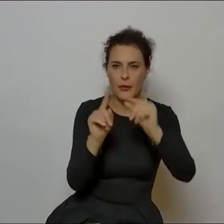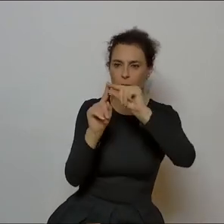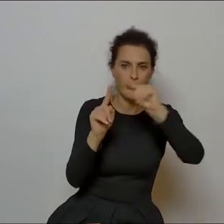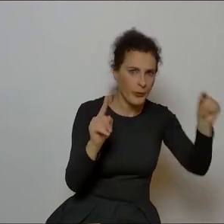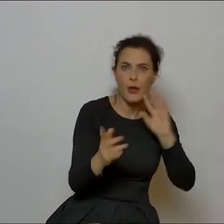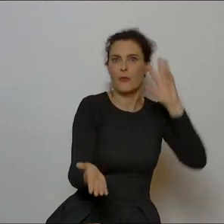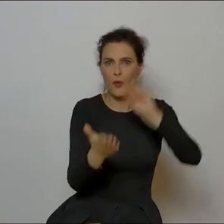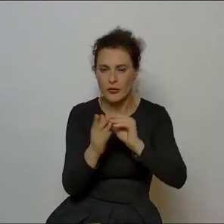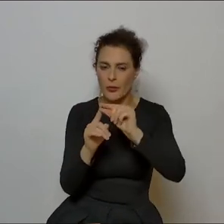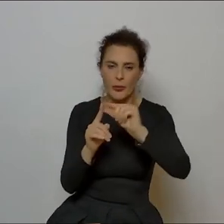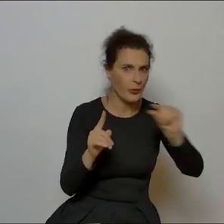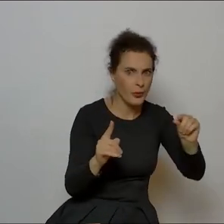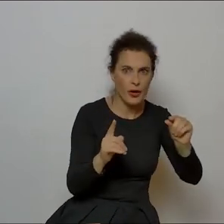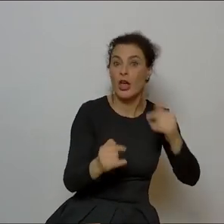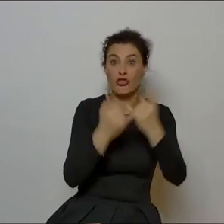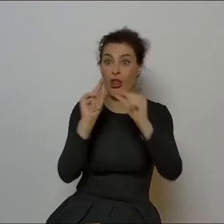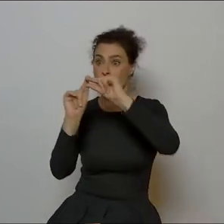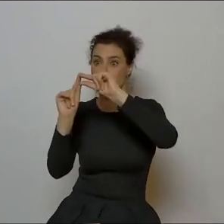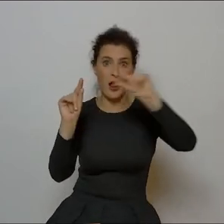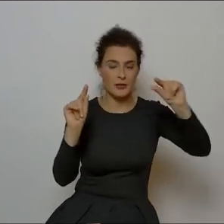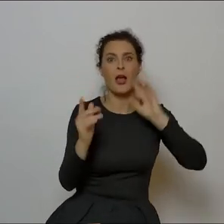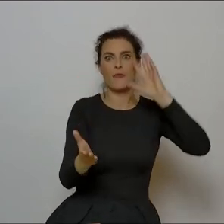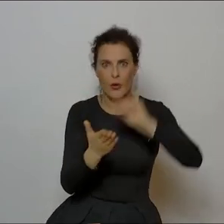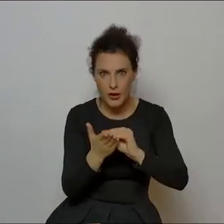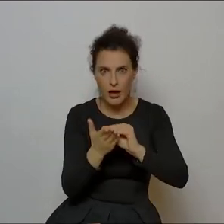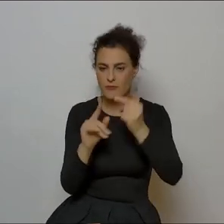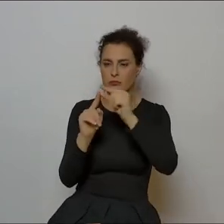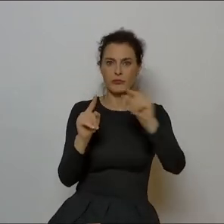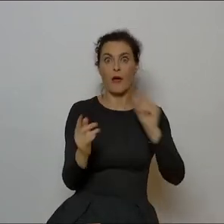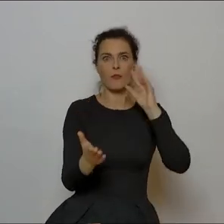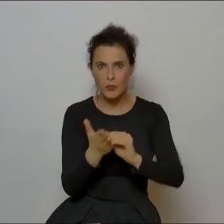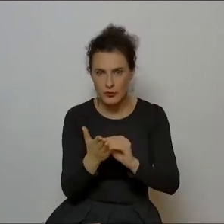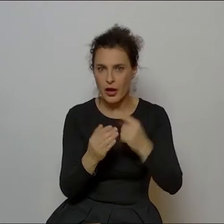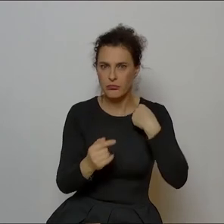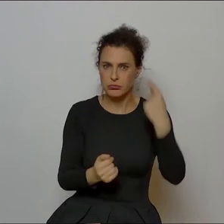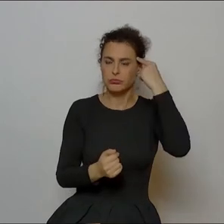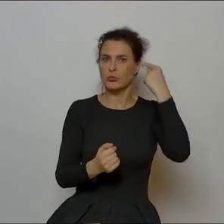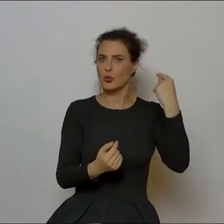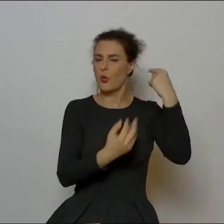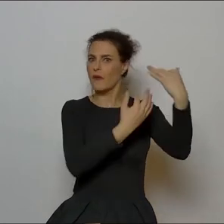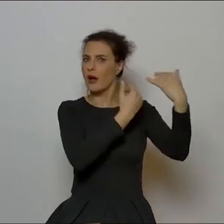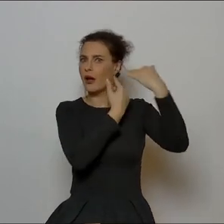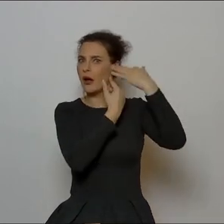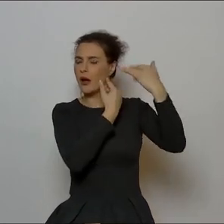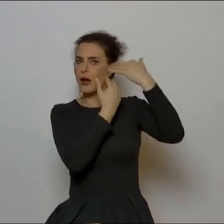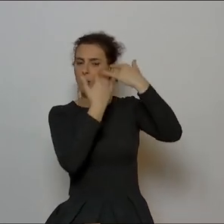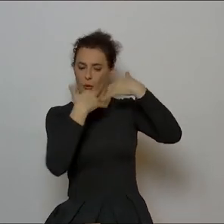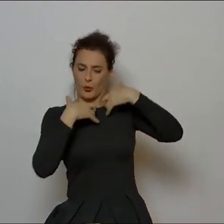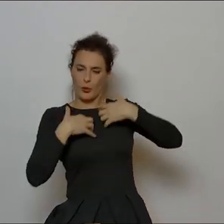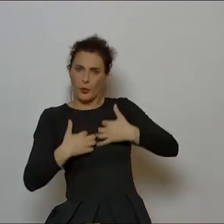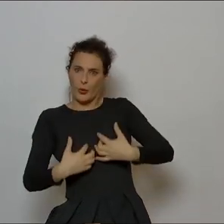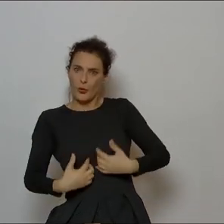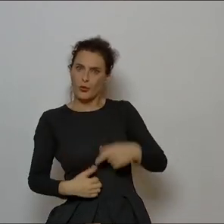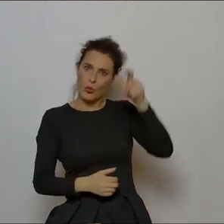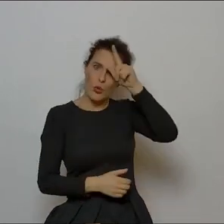jeśli ja powtarzam jakąś frazę wielokrotnie, no to te słowa może lepiej i bardziej docierają do